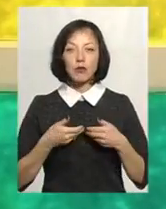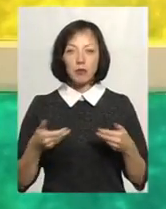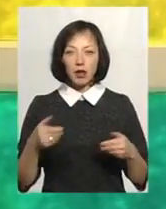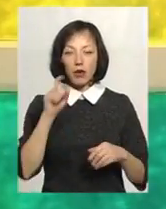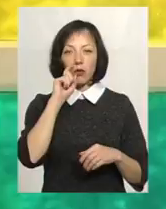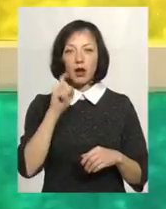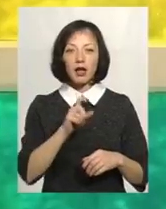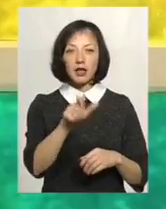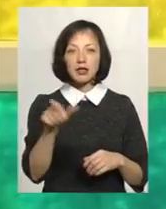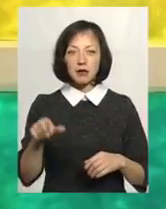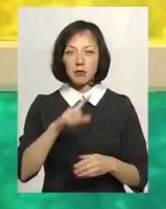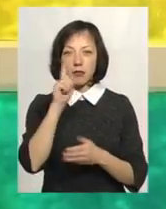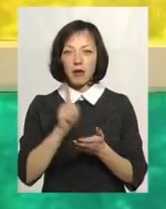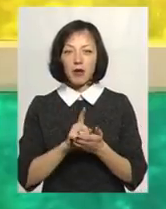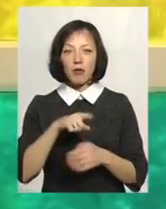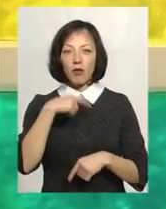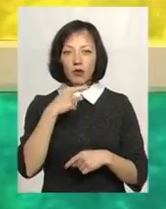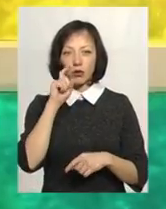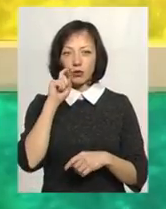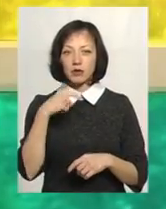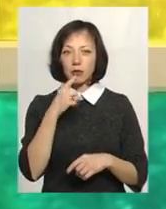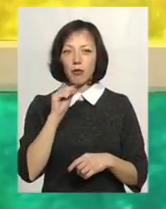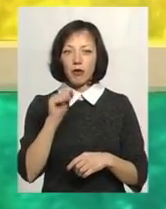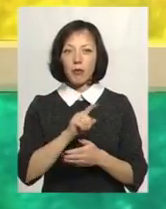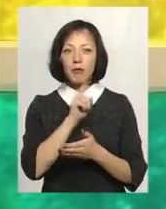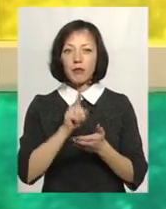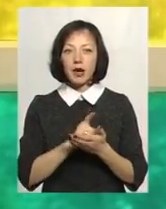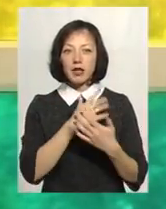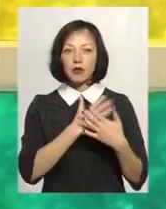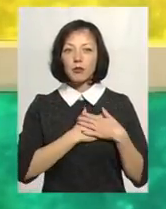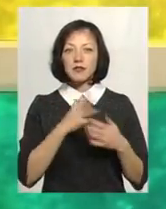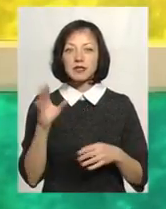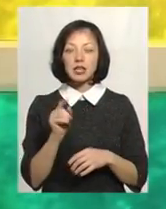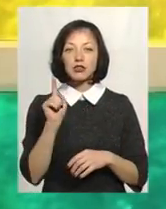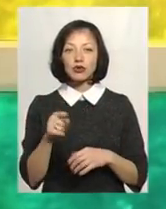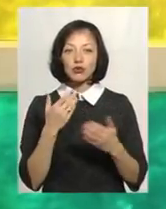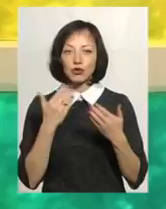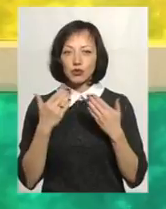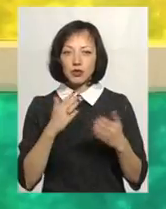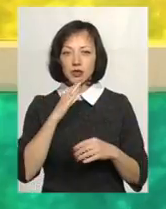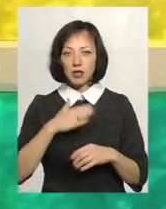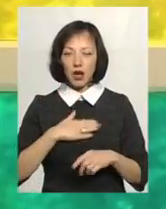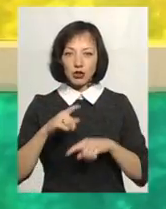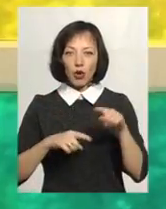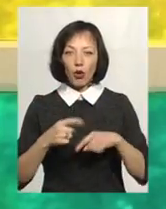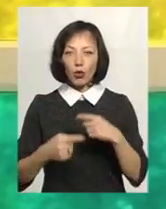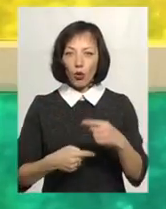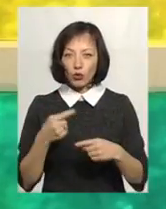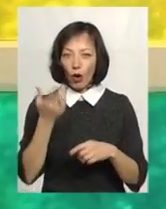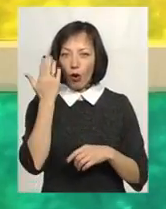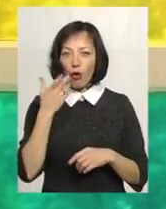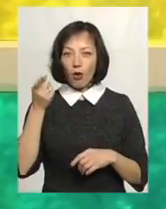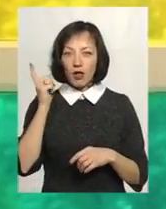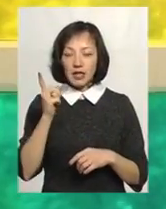українці, ми маємо говорити українською мовою. Ми маємо любити все те, що стосується нашого роду. Тому що